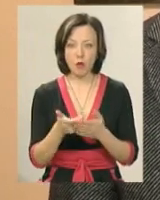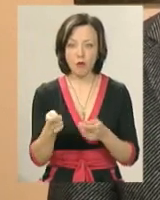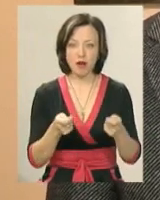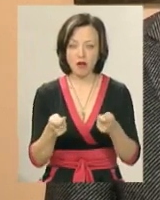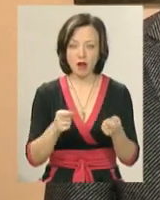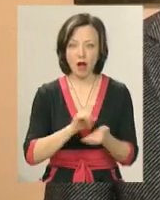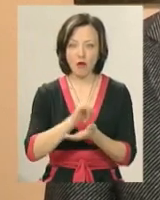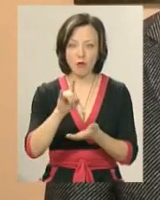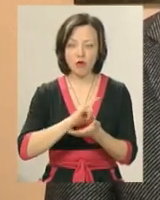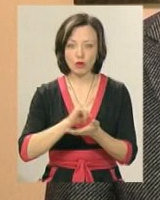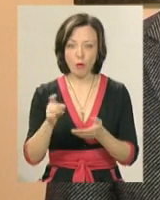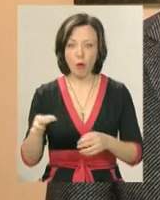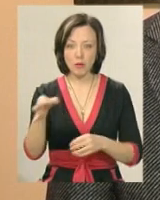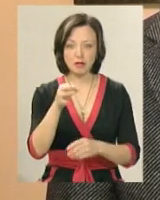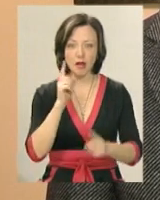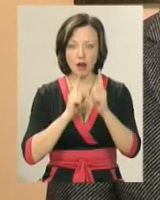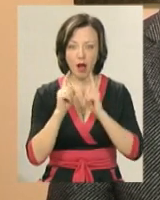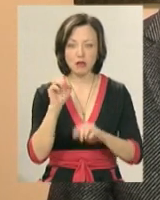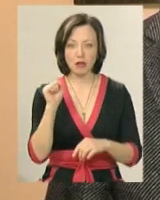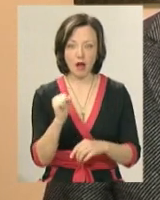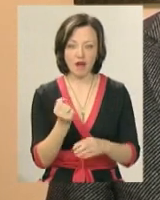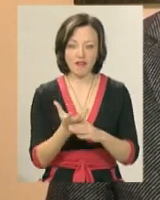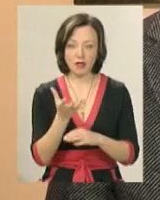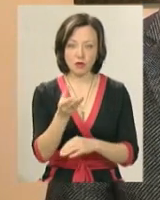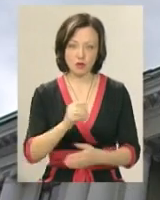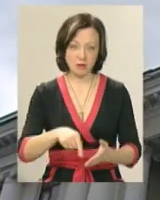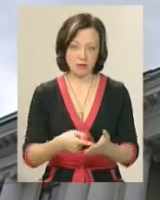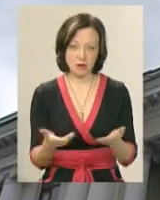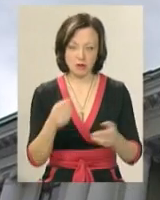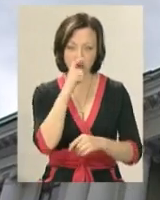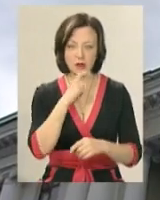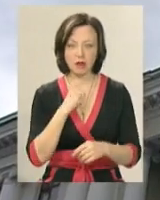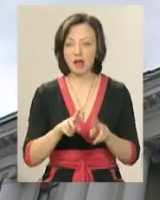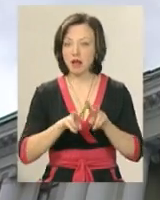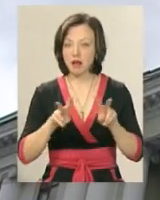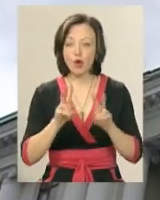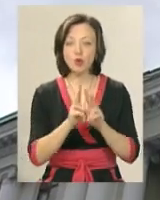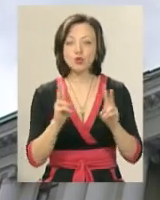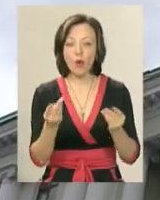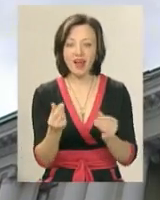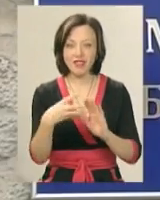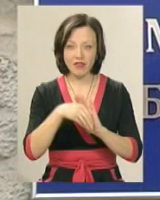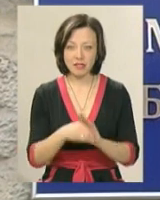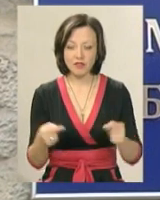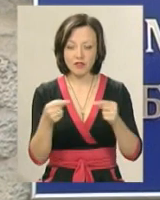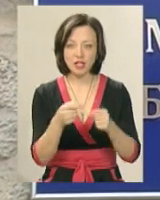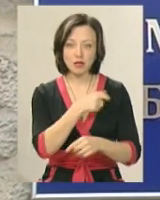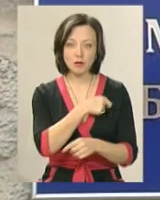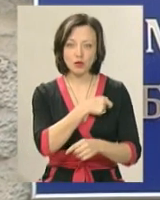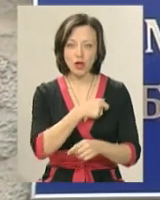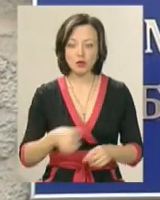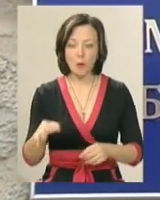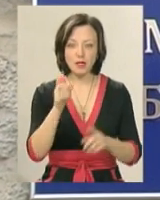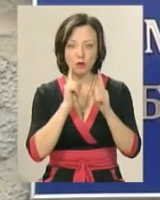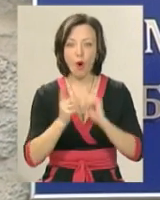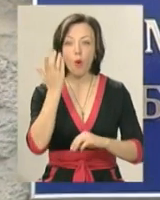аеропортом обласна рада, а фінансує його міська. Хто саме може стати інвестором, мають визначити депутати обласної